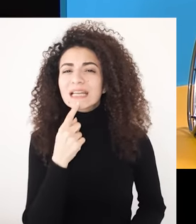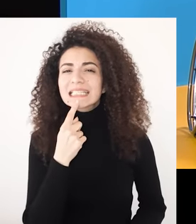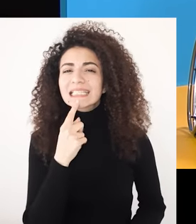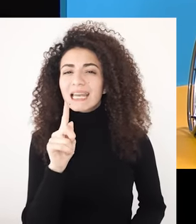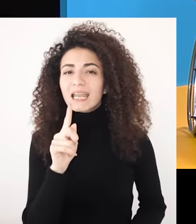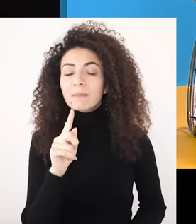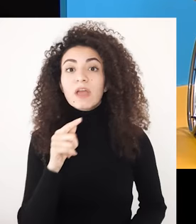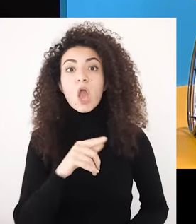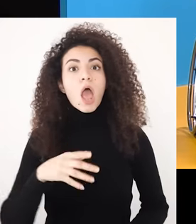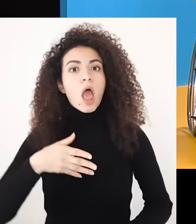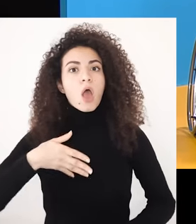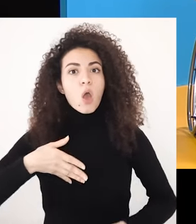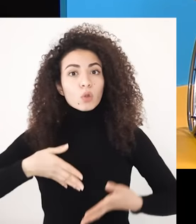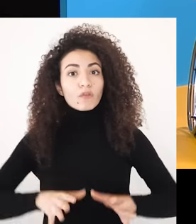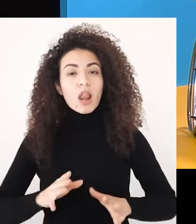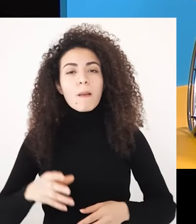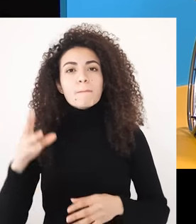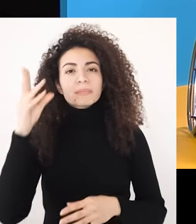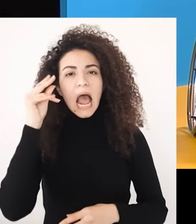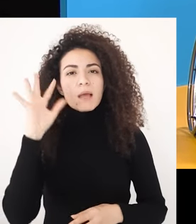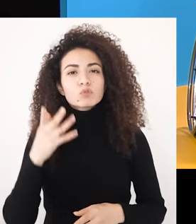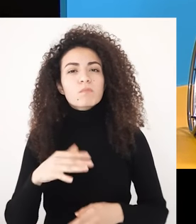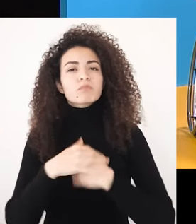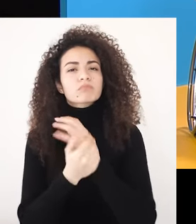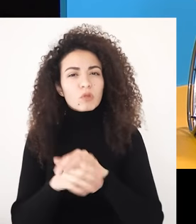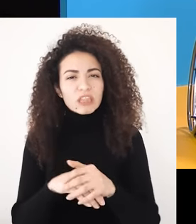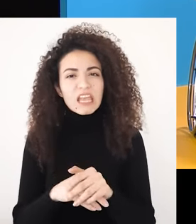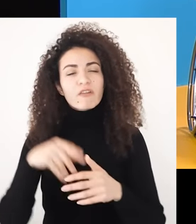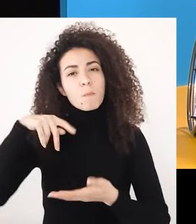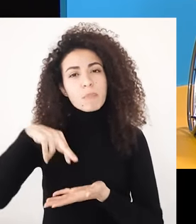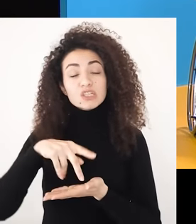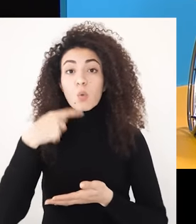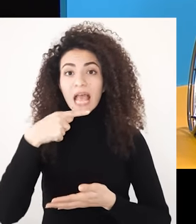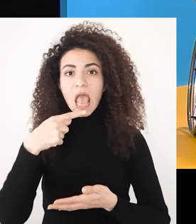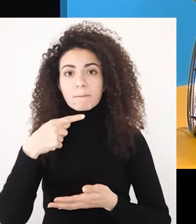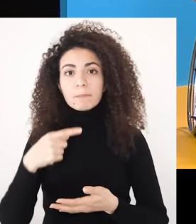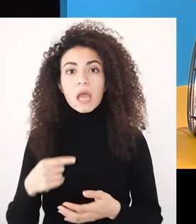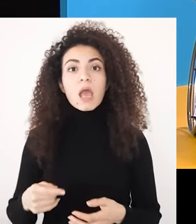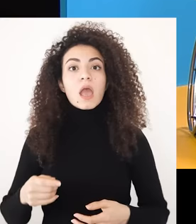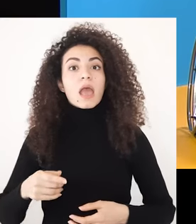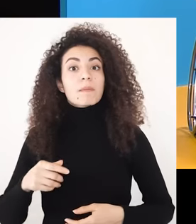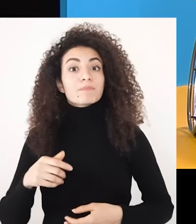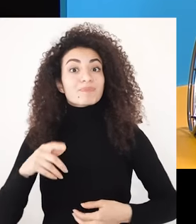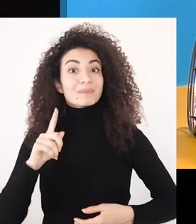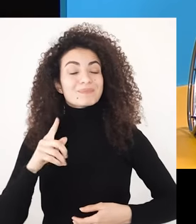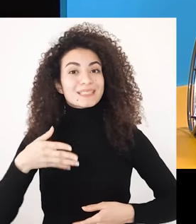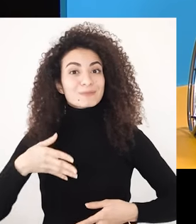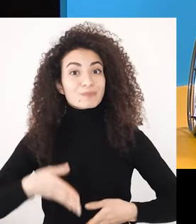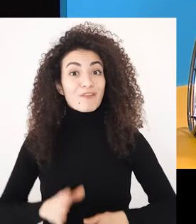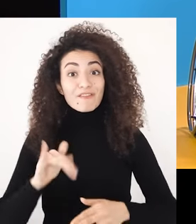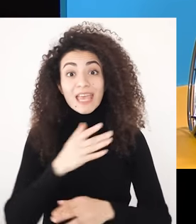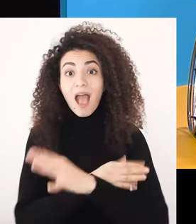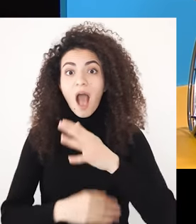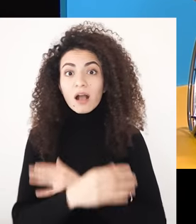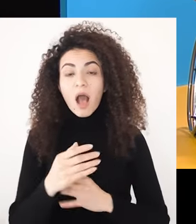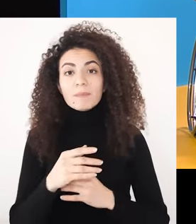استقلليته من خلال اكتساب إدارات النظافة، المشي والكلام ولكن الطفل ذات الإعاقة ما بيملك نفس الوسيلة